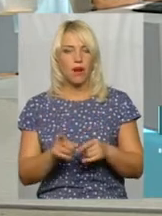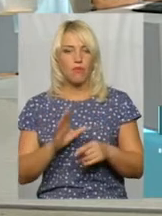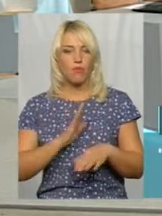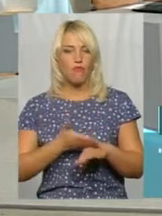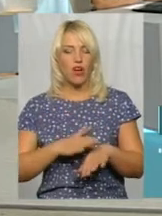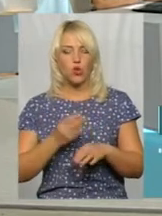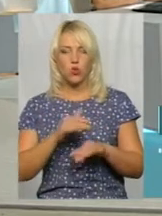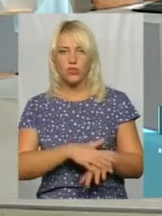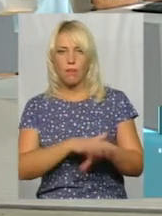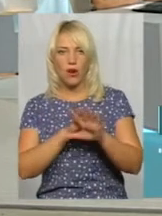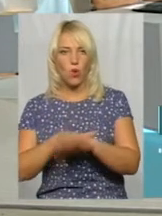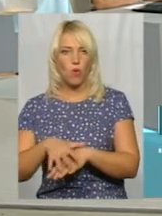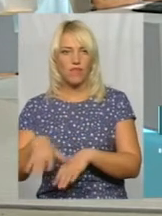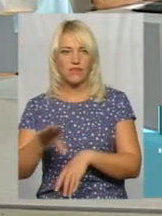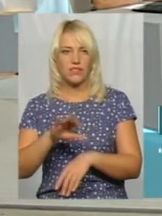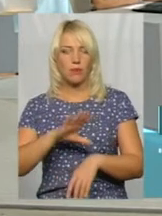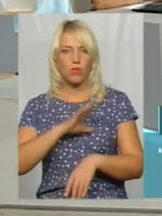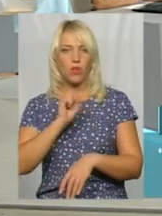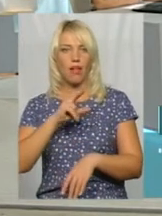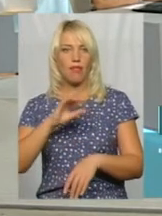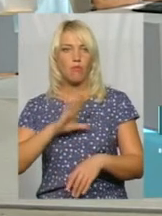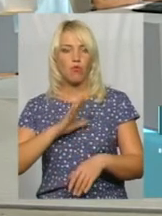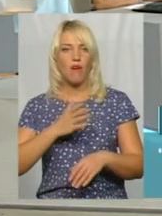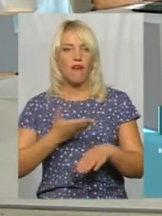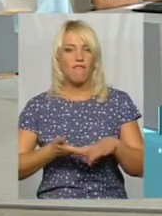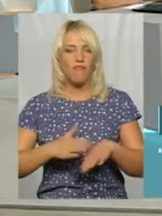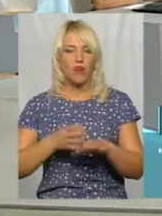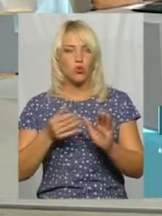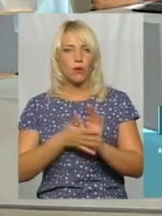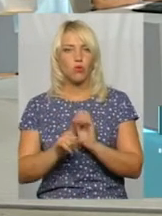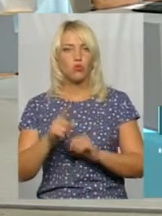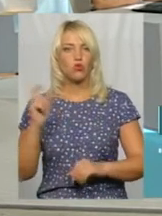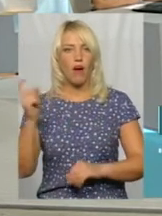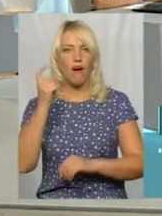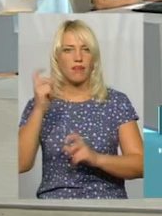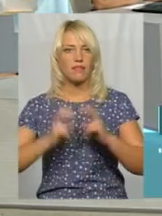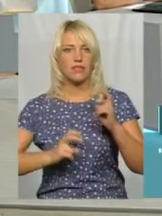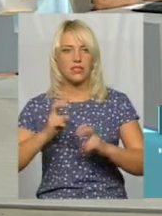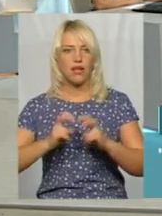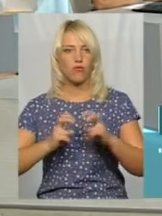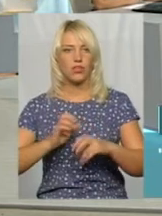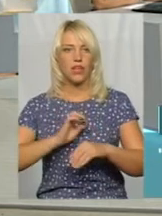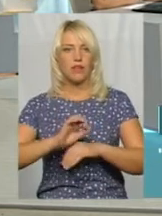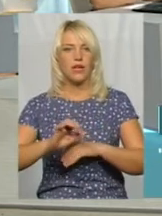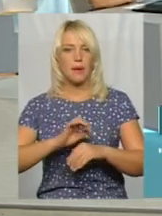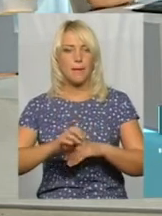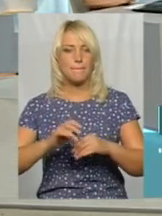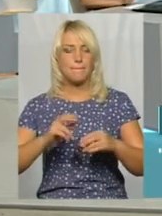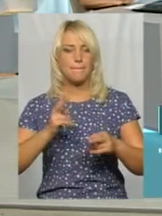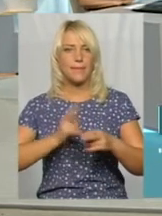кошти всі перераховані були, але дуже важко їх було освоїти, тому що Харківський завод випускає ці металеві поренча,